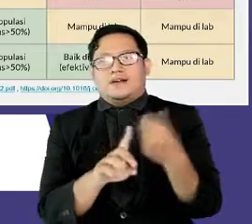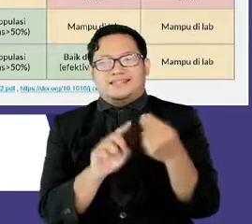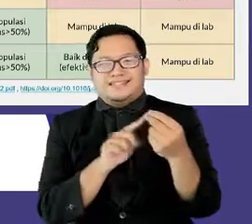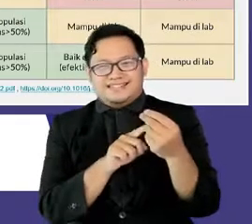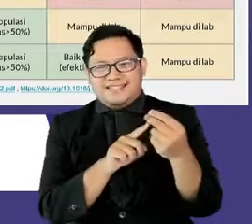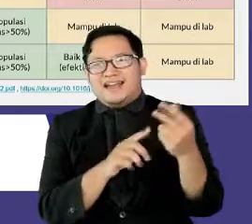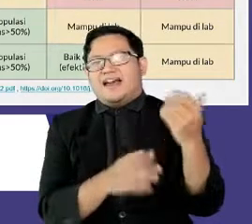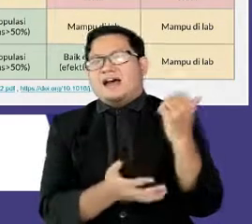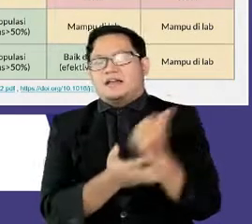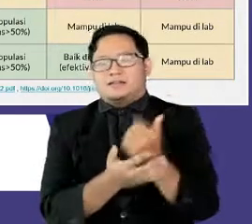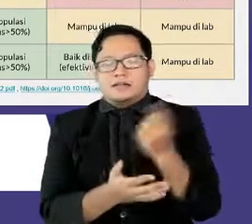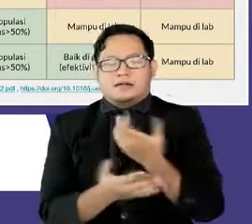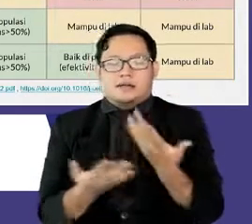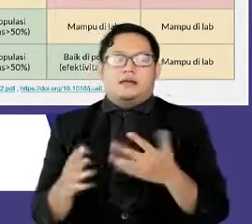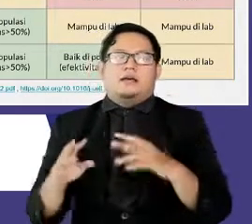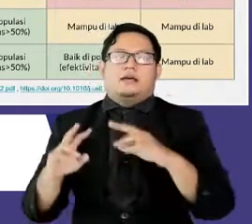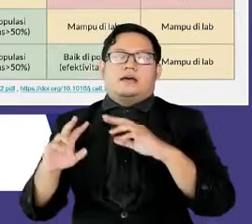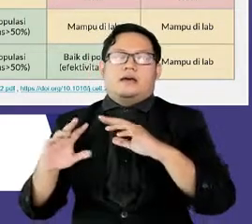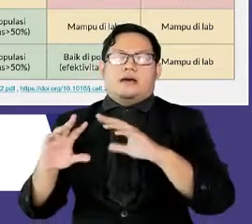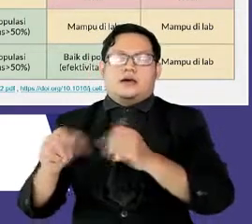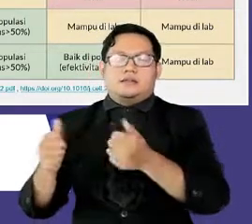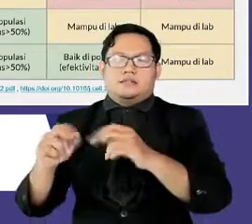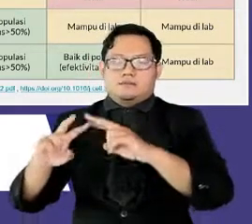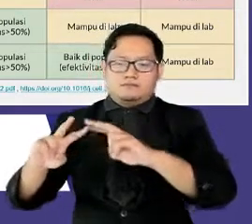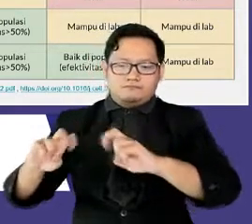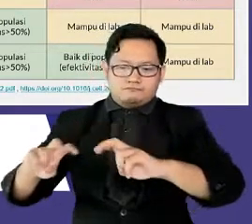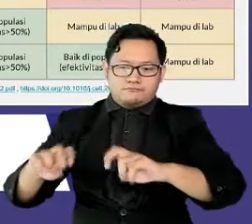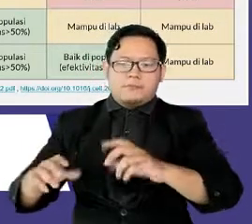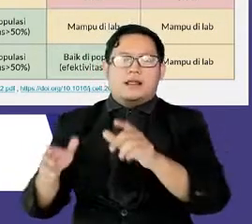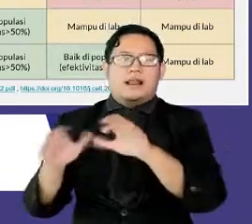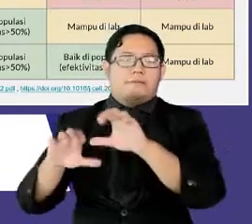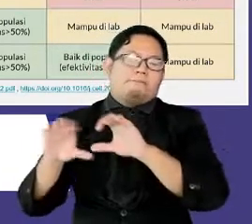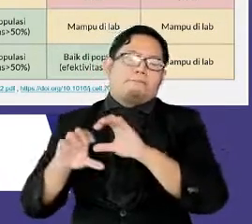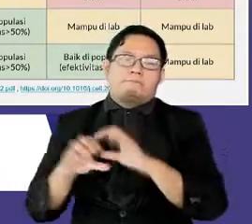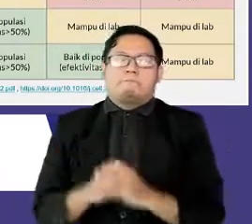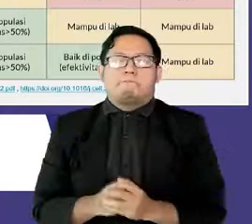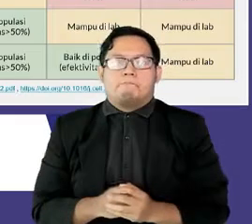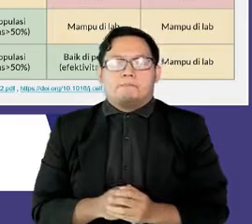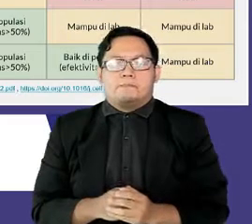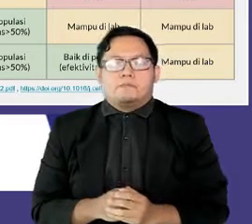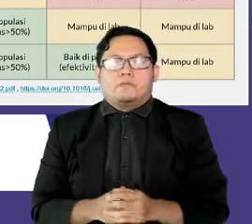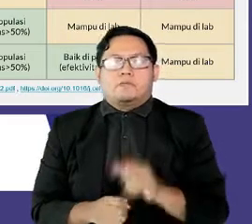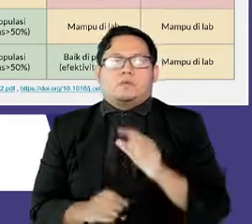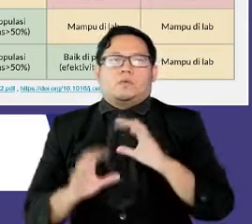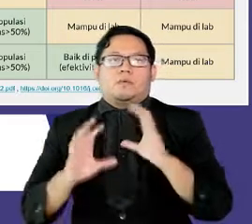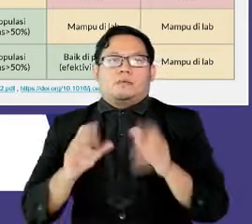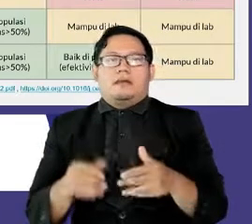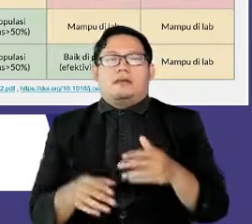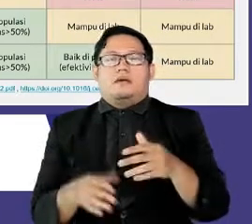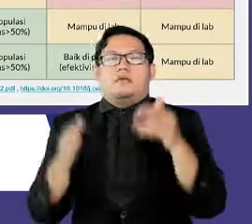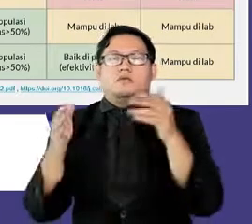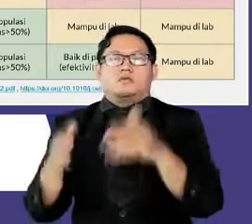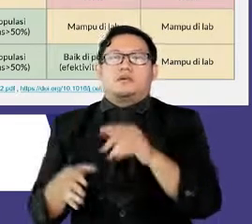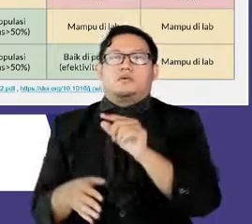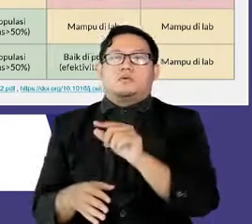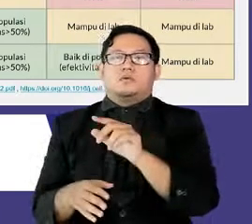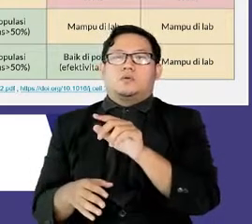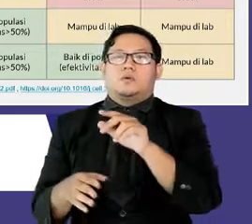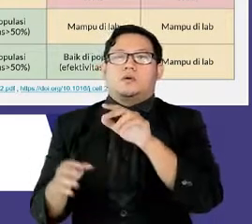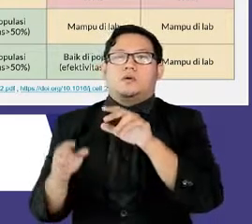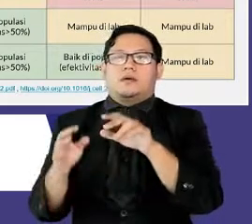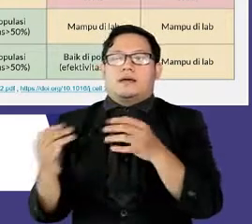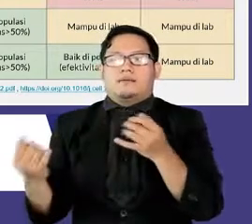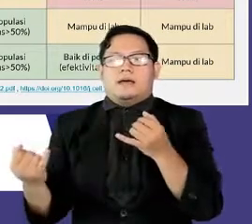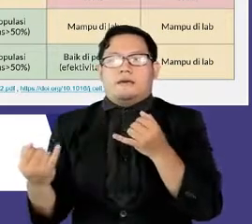laboratorium maupun pengujian di populasi terhadap varian baru secara global khususnya VOC. Walaupun dari